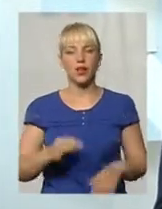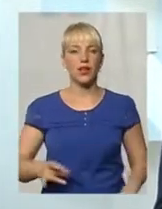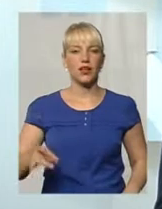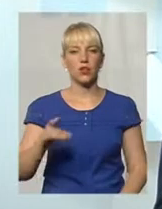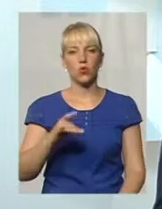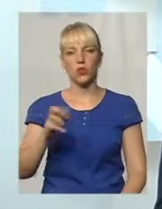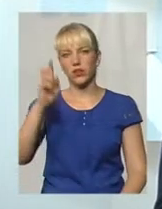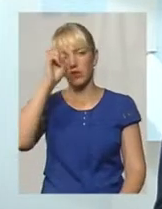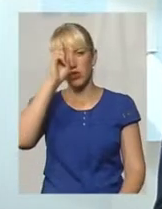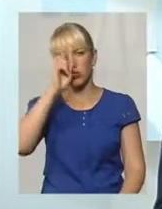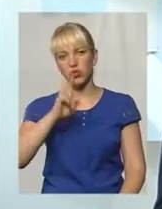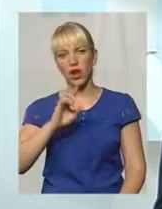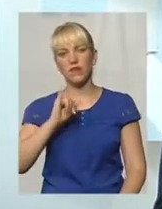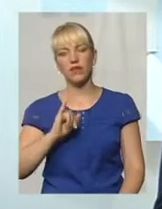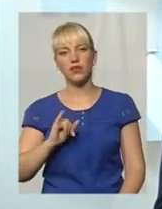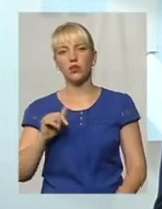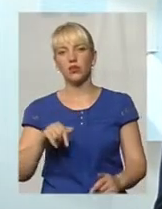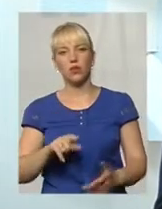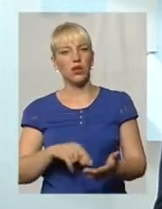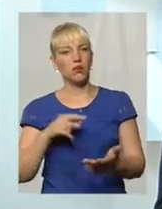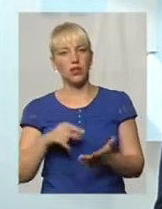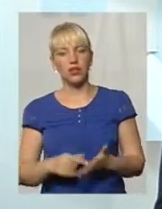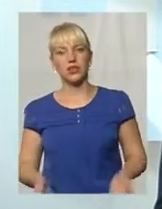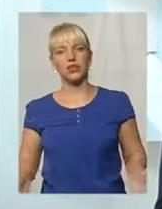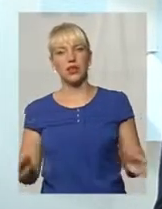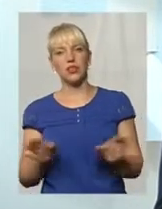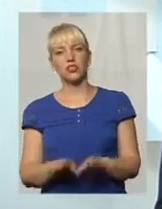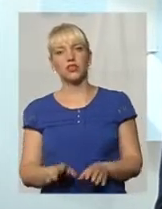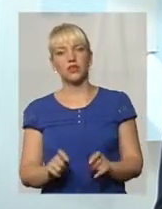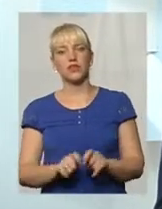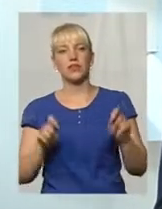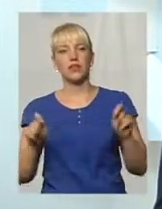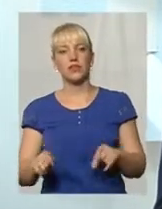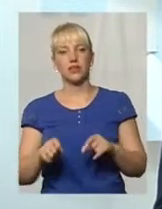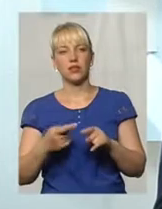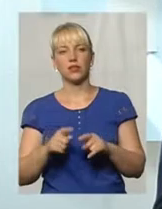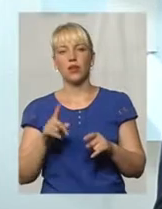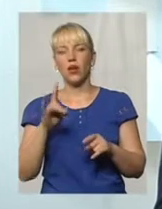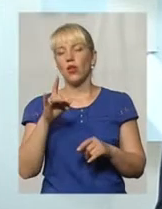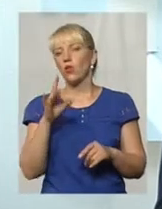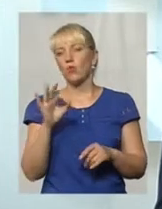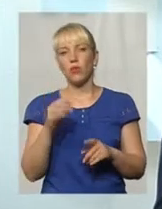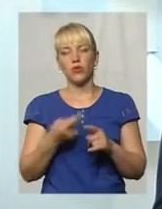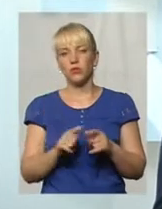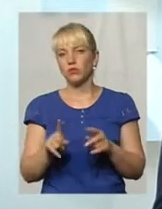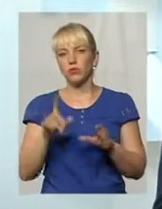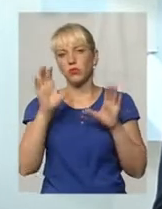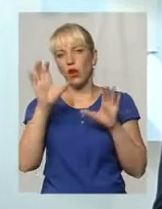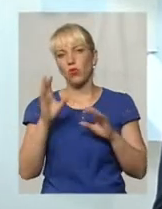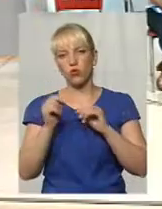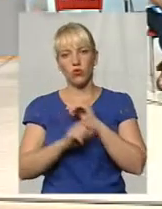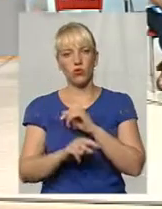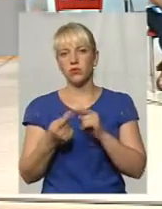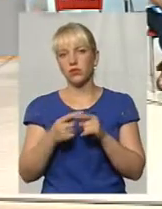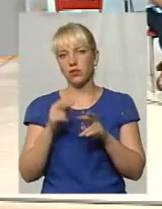зокрема, в державі. Тому питання залишається відкритим. про те, що позаконювати корупці, звичайно, це. Віталій